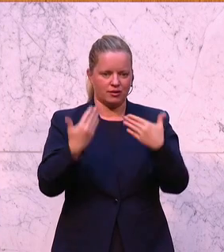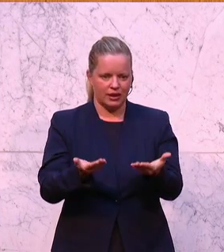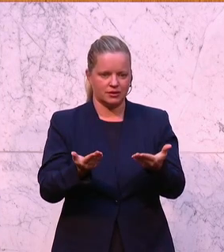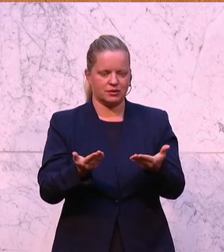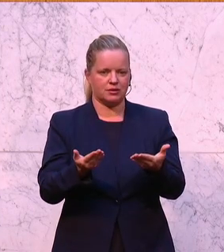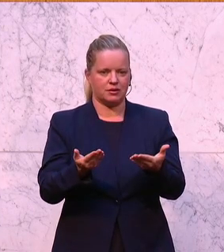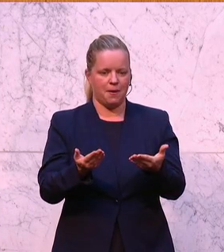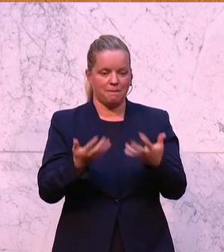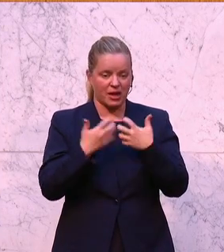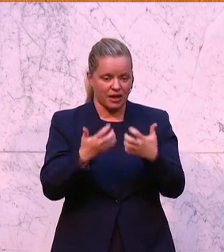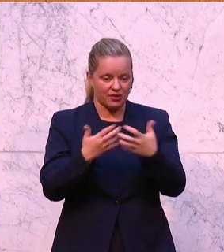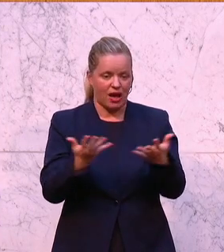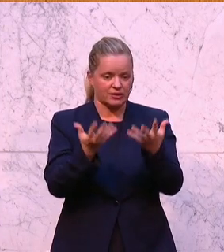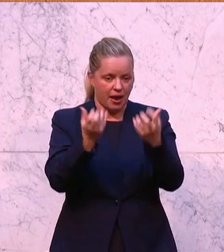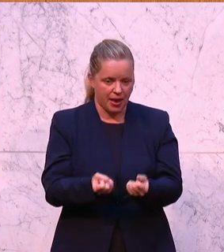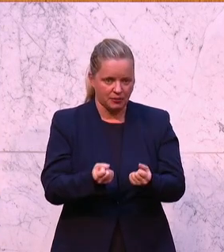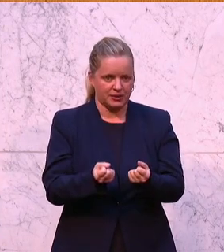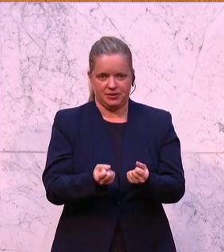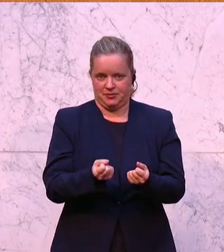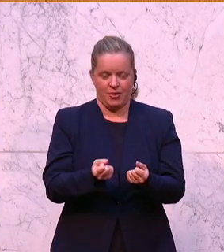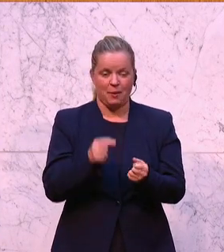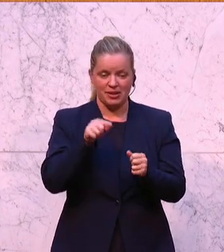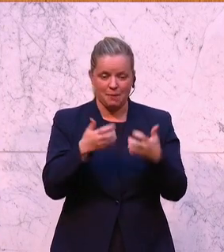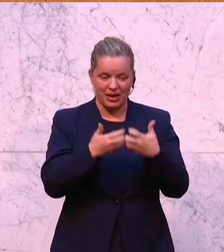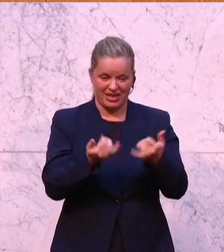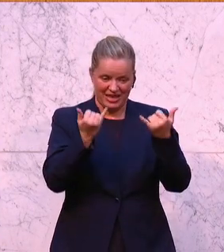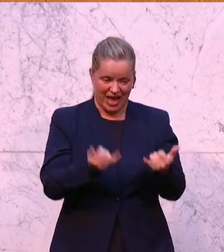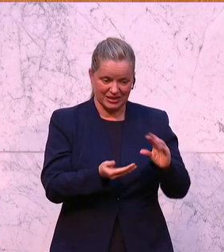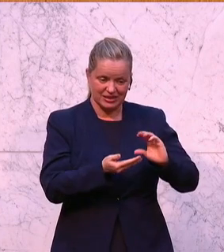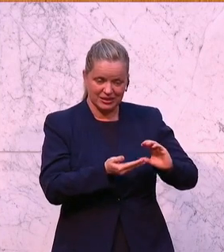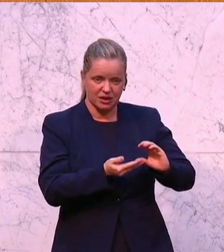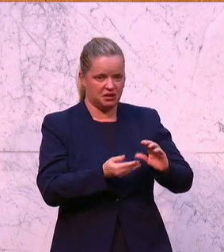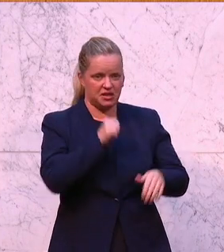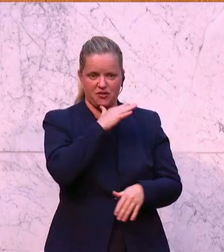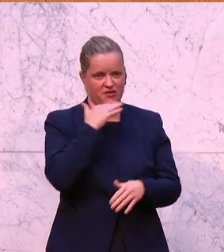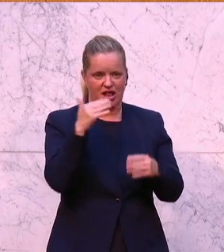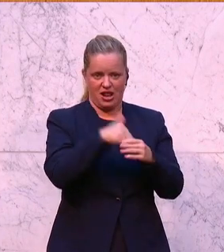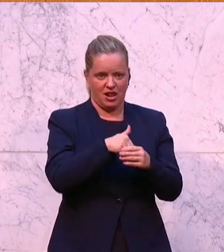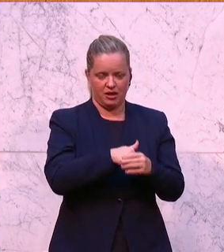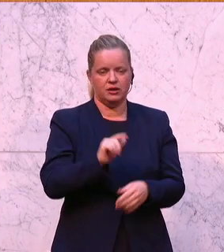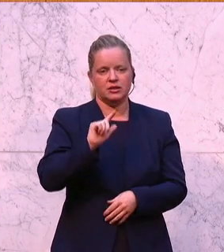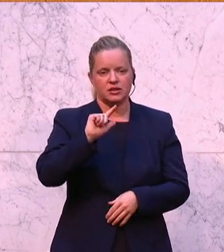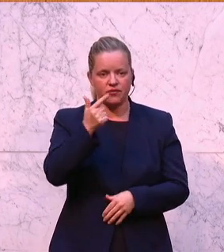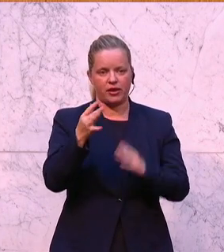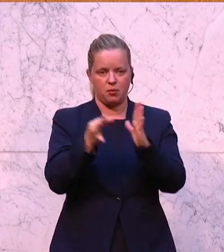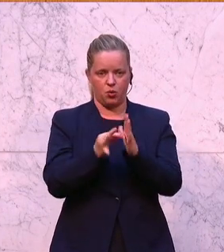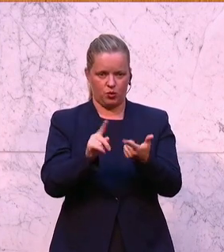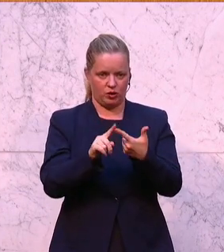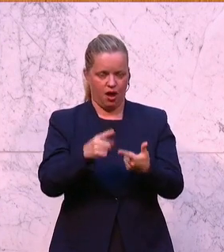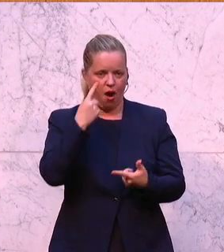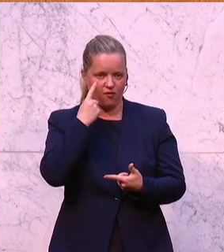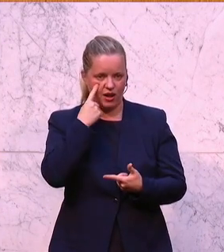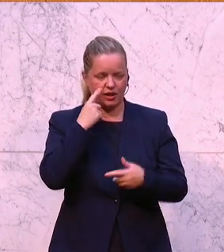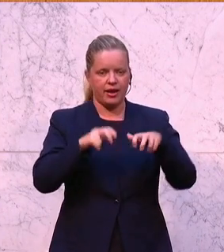diesem Bericht auch noch herauskommt. Aber nur der Bericht sagt nicht viel aus. Der zweite Punkt, der mir auffällt, im Regierungsprogramm